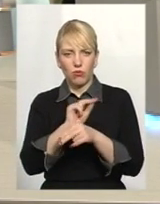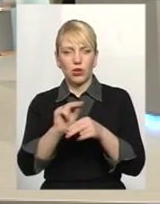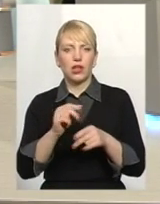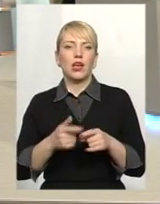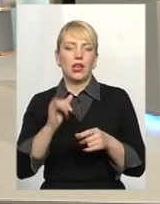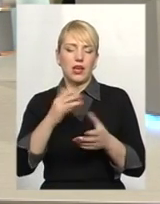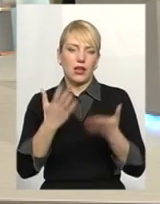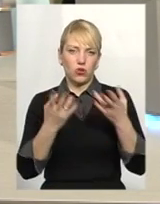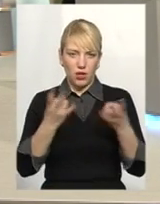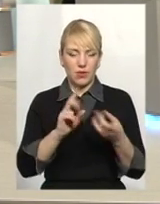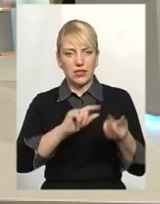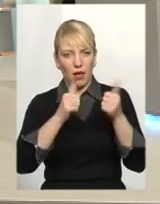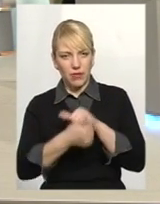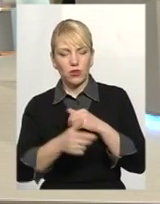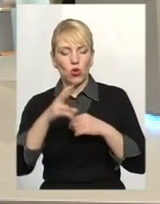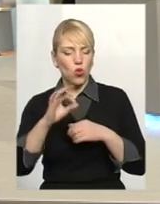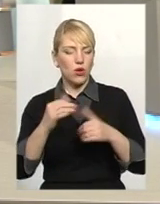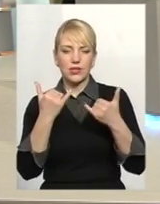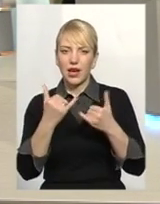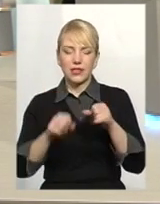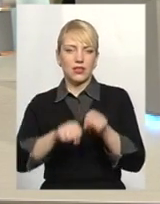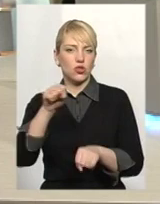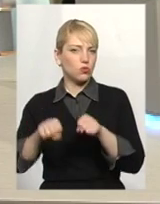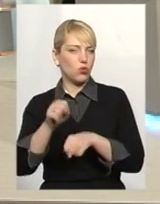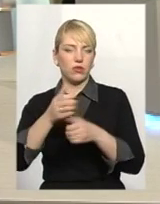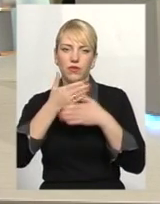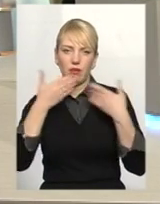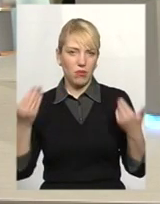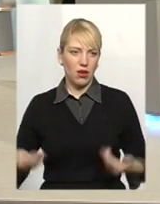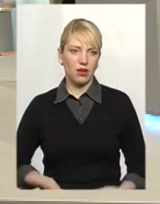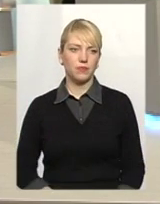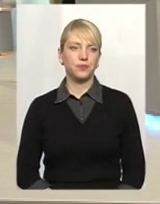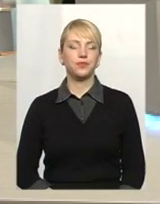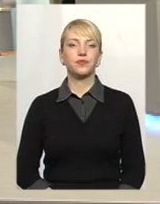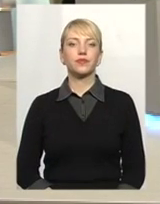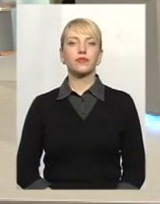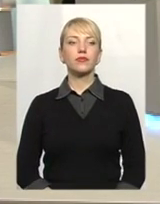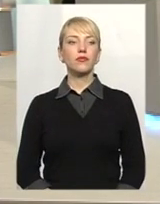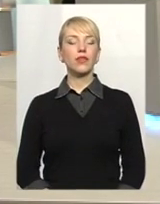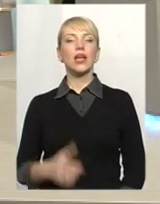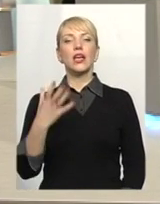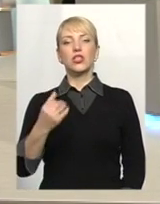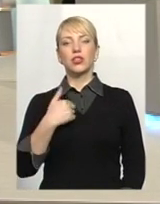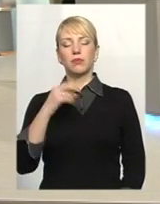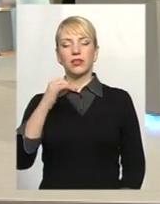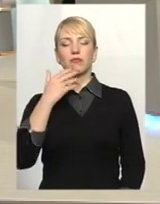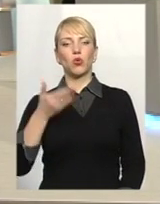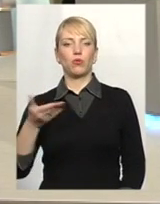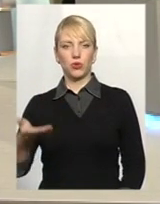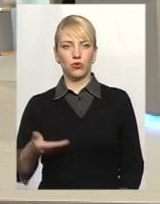проводить заміну. Ну, на сьогоднішній день збоїв в роботі в нас не відбувалося. Ну, я ще хотів би прокоментувати,